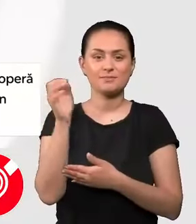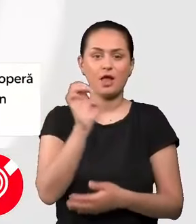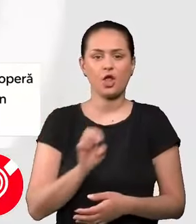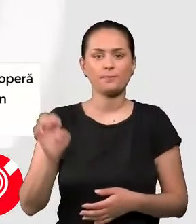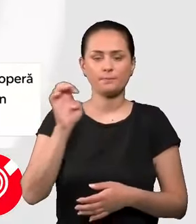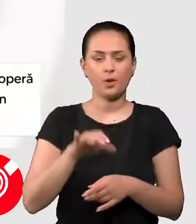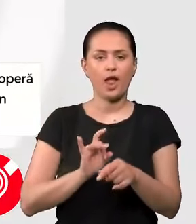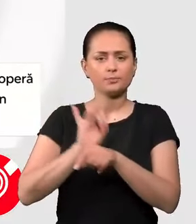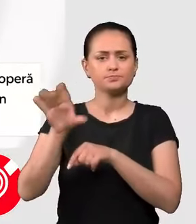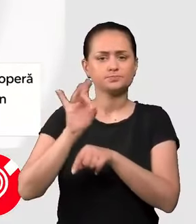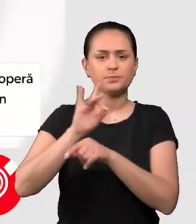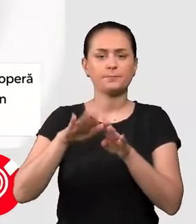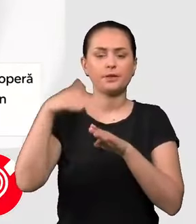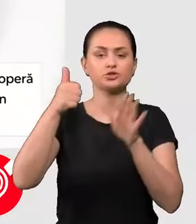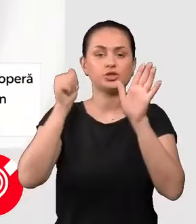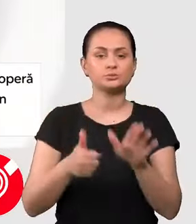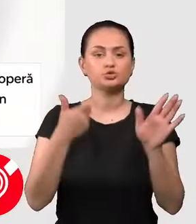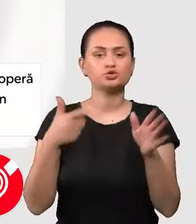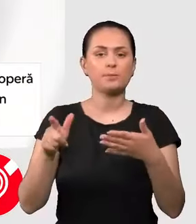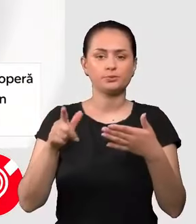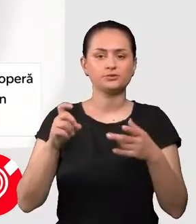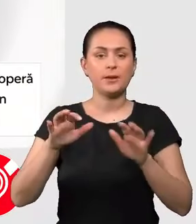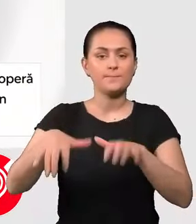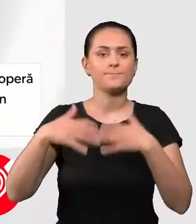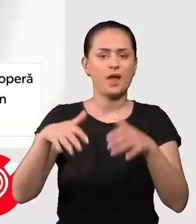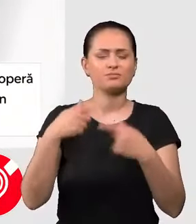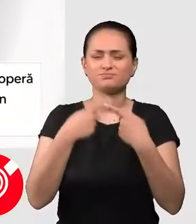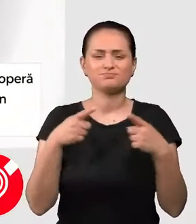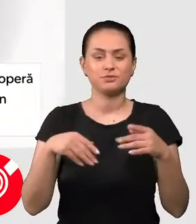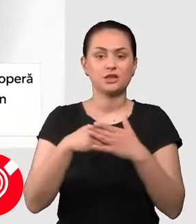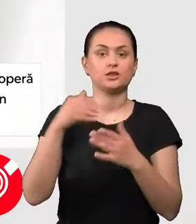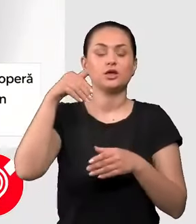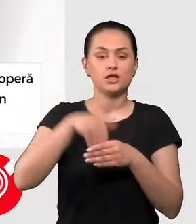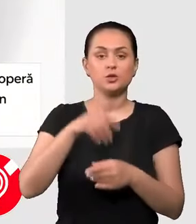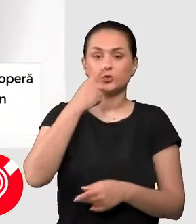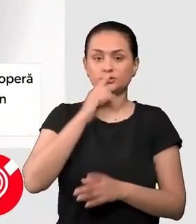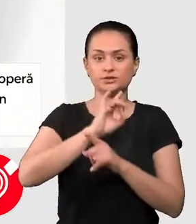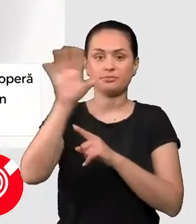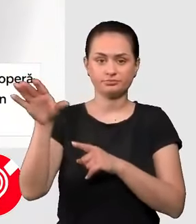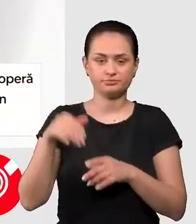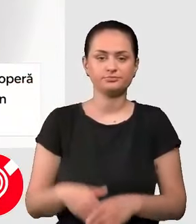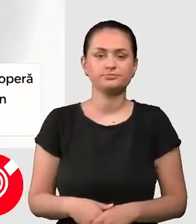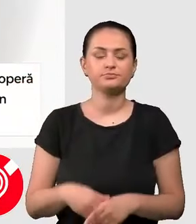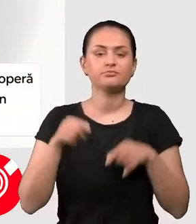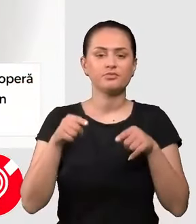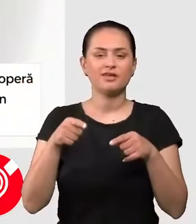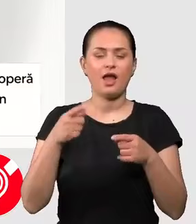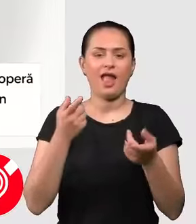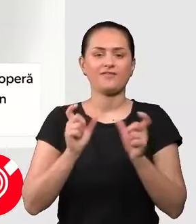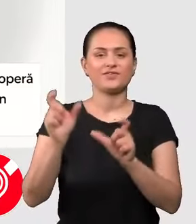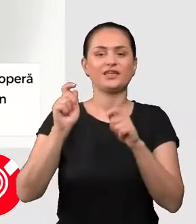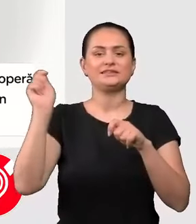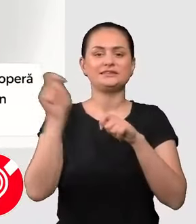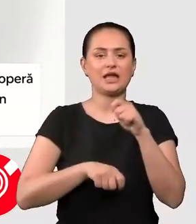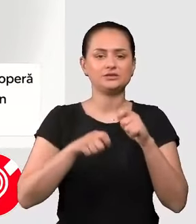Parisului, zeci de firme europene au expediat peste 6.700 de containere cu mărfuri de tot felul în Rusia, aflată